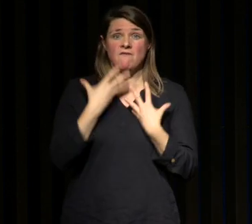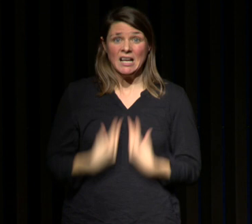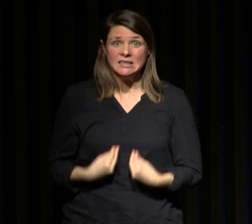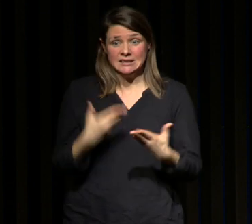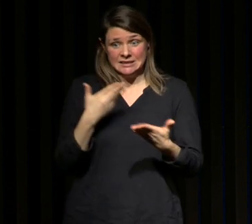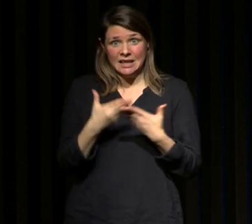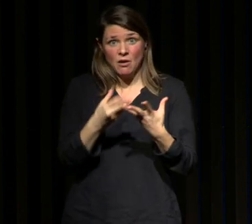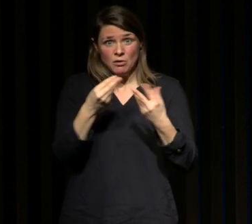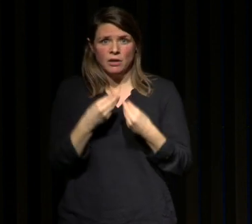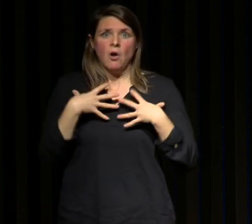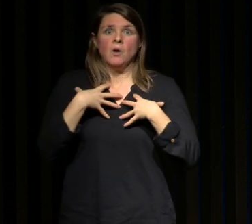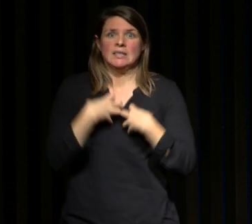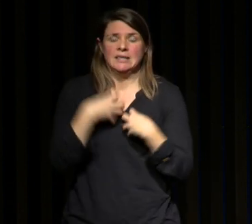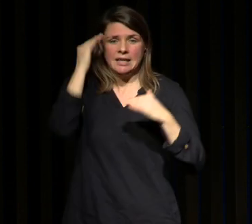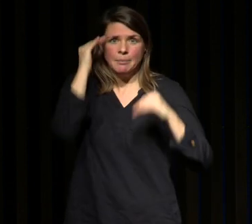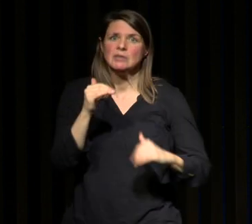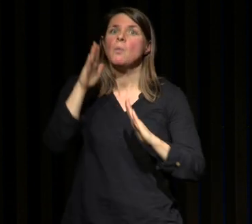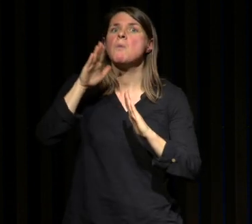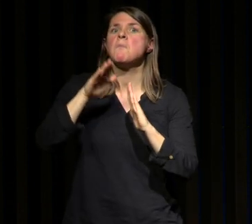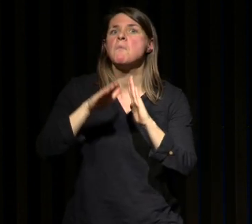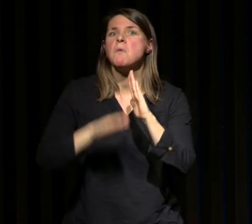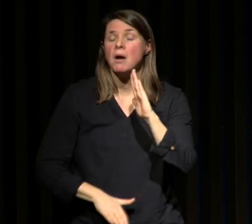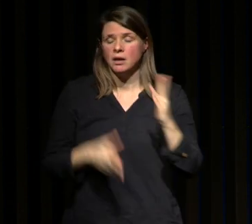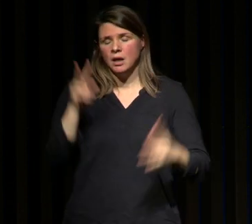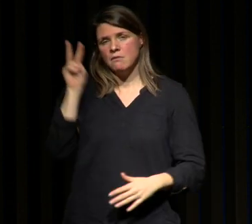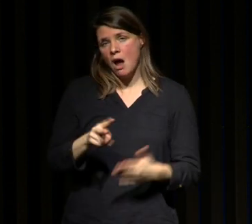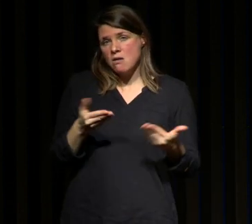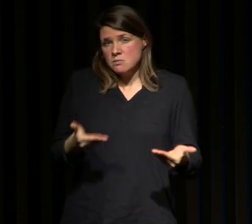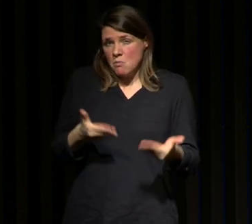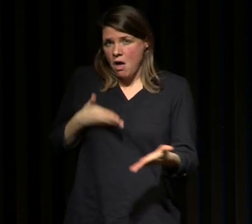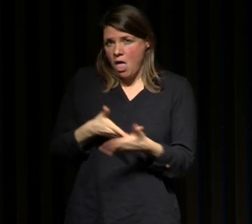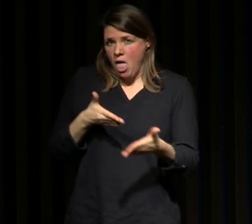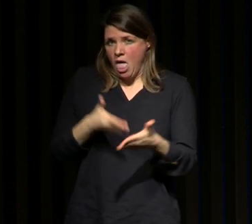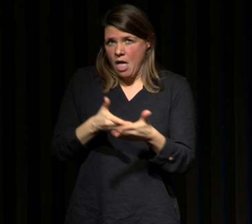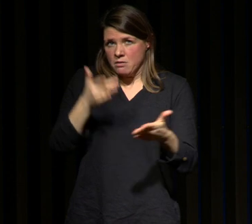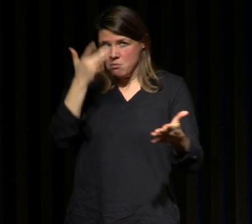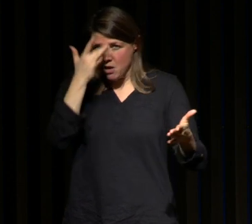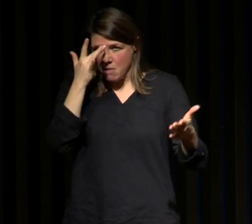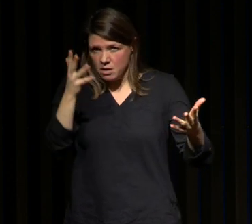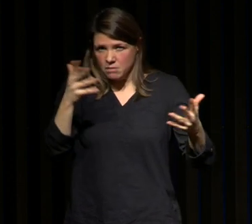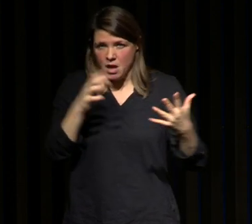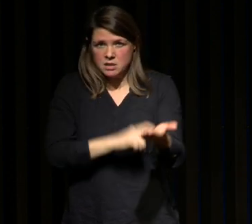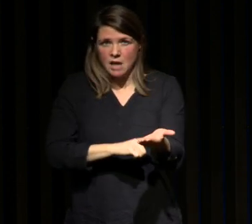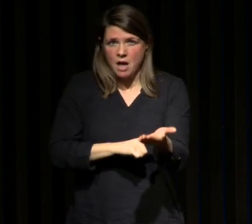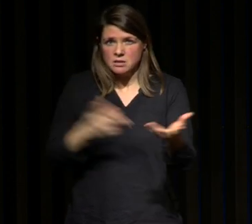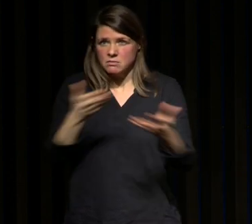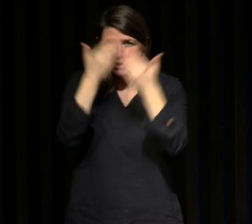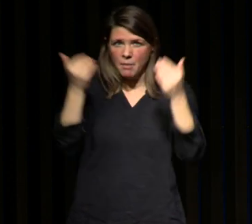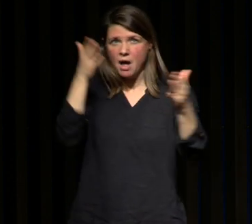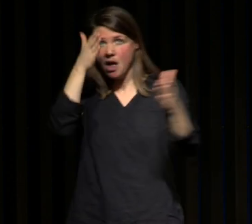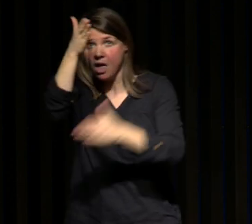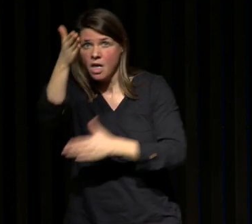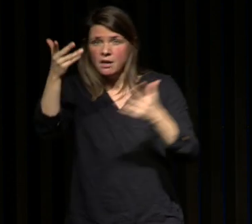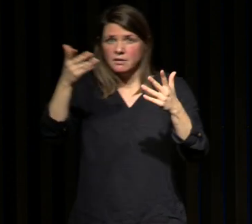sur le niveau d'anxiété et de dépression et je crois qu'en ce moment on est confronté à beaucoup d'inconnus on a beaucoup de stress on ne sait pas si on va être